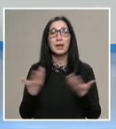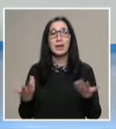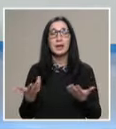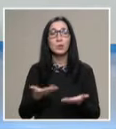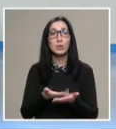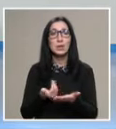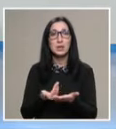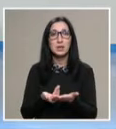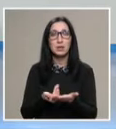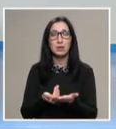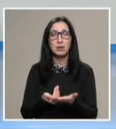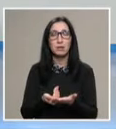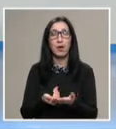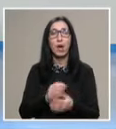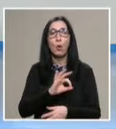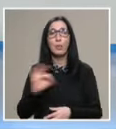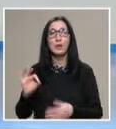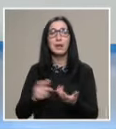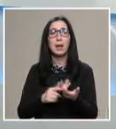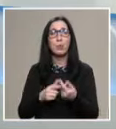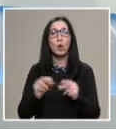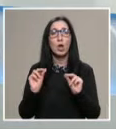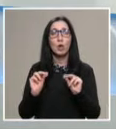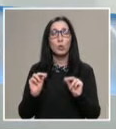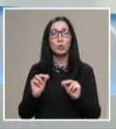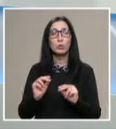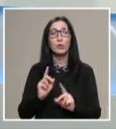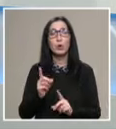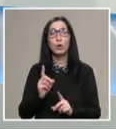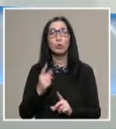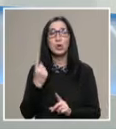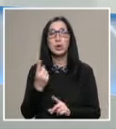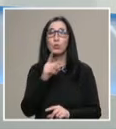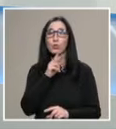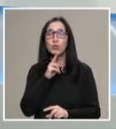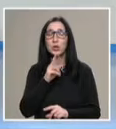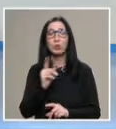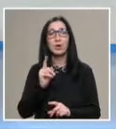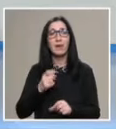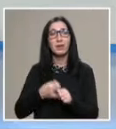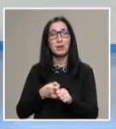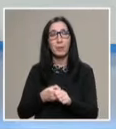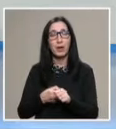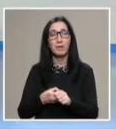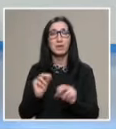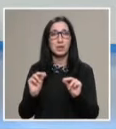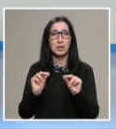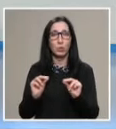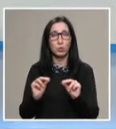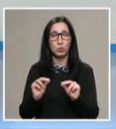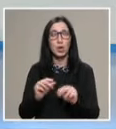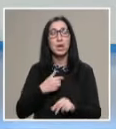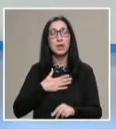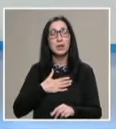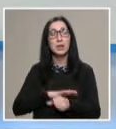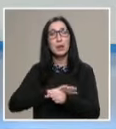където се изисква определен брой курсови, които даден преподавателът трябва да проведе, да се обучи и